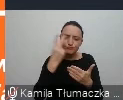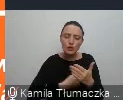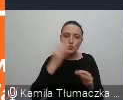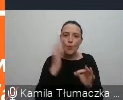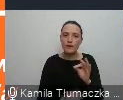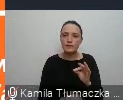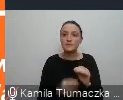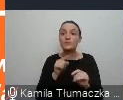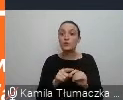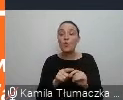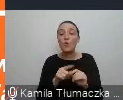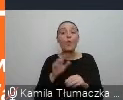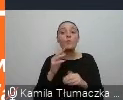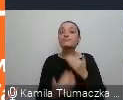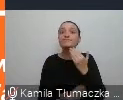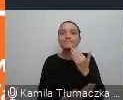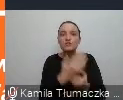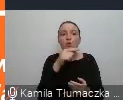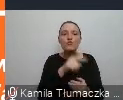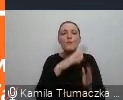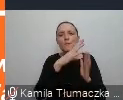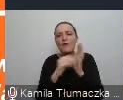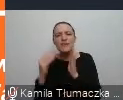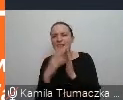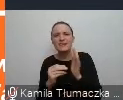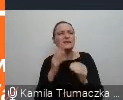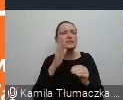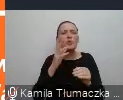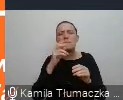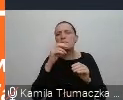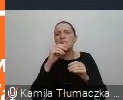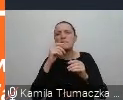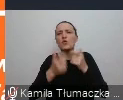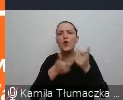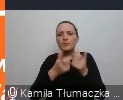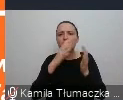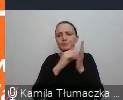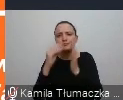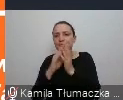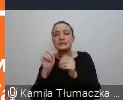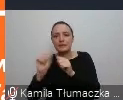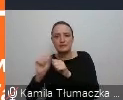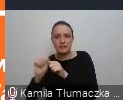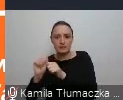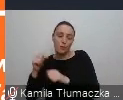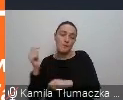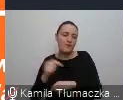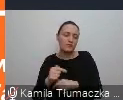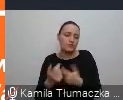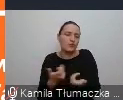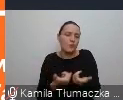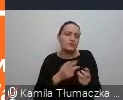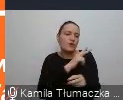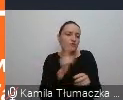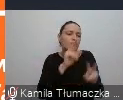że to badanie jest powielane. Rok rocznie, co drugi rok, ono jest weryfikowane. Tak powinno się w ogóle dziać